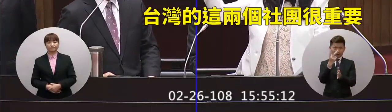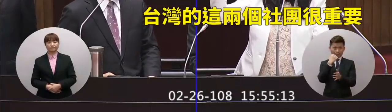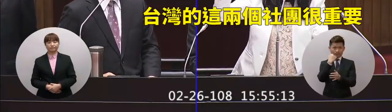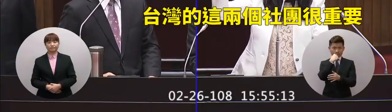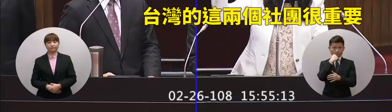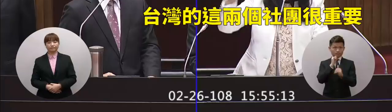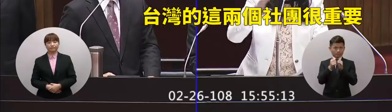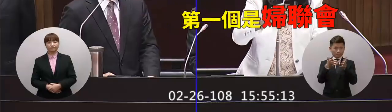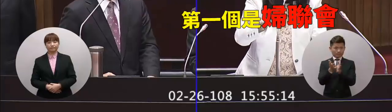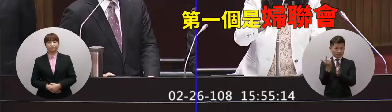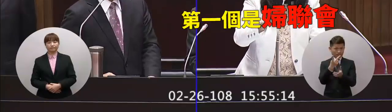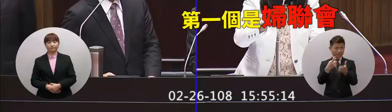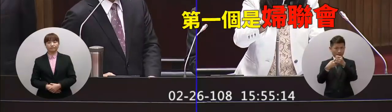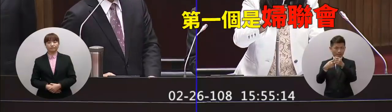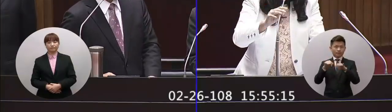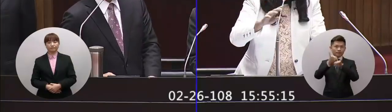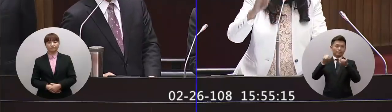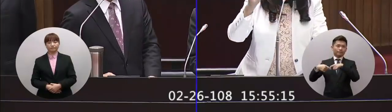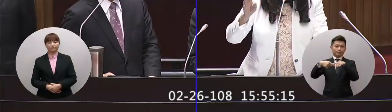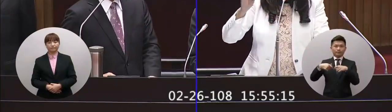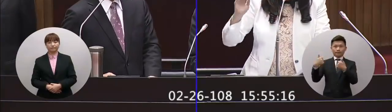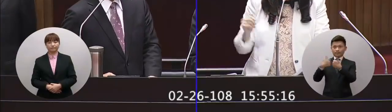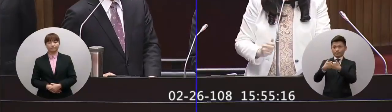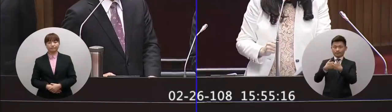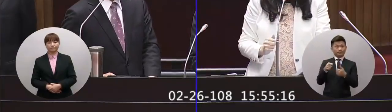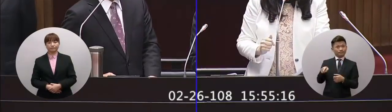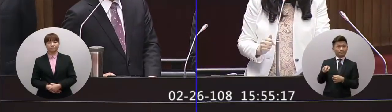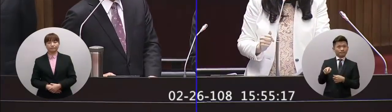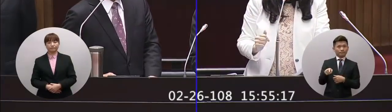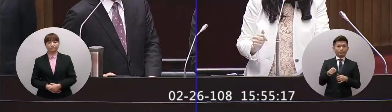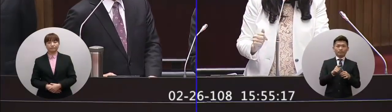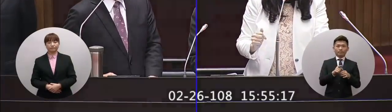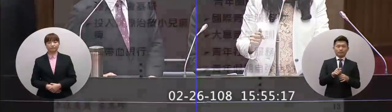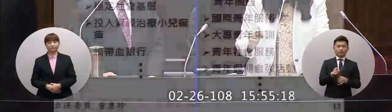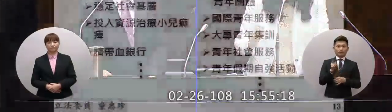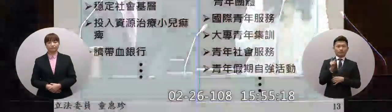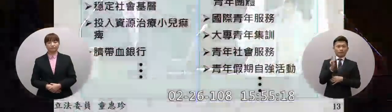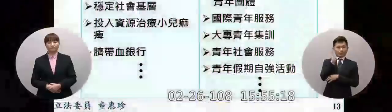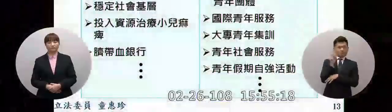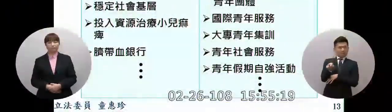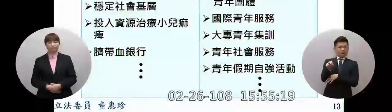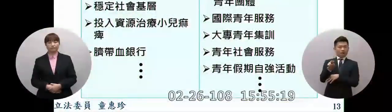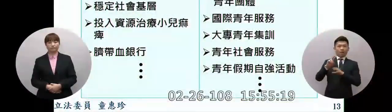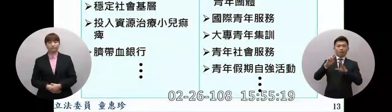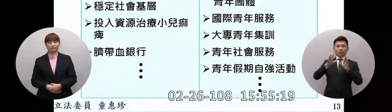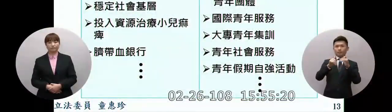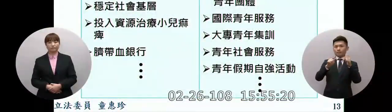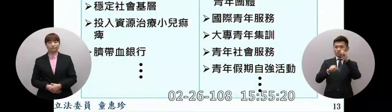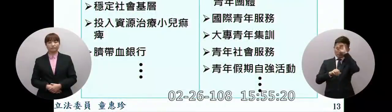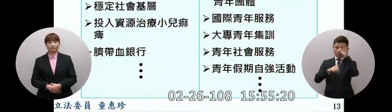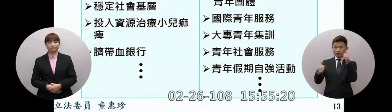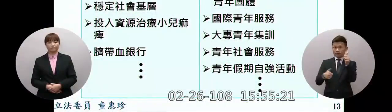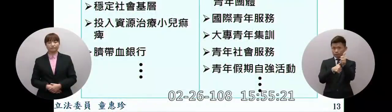台灣的這兩個社團很重要第一個是婦聯會婦聯會被認定為認定為國民黨的附水組織